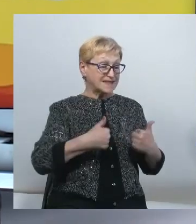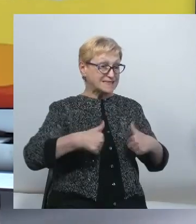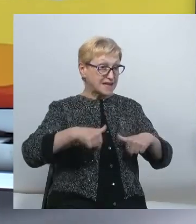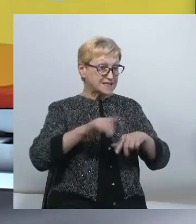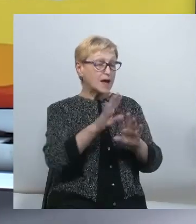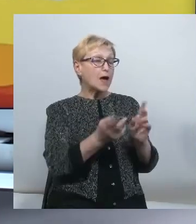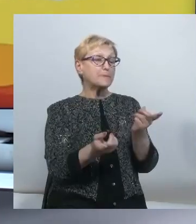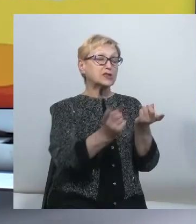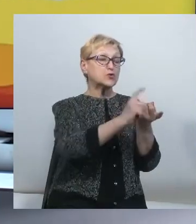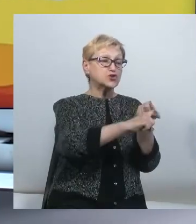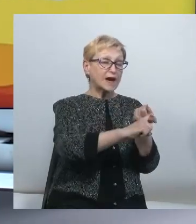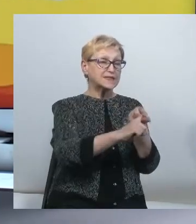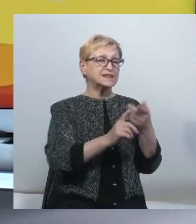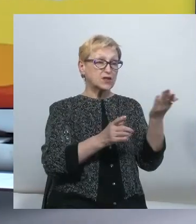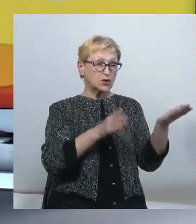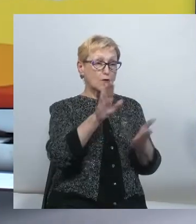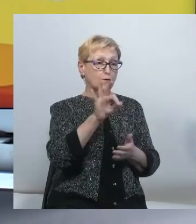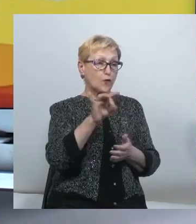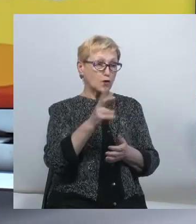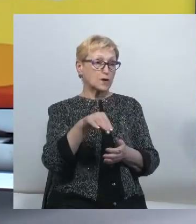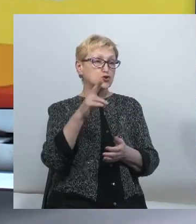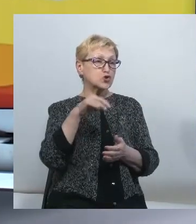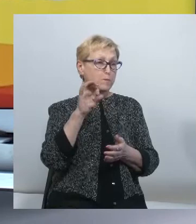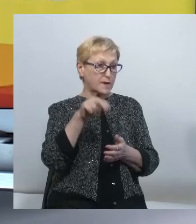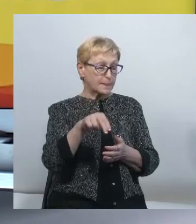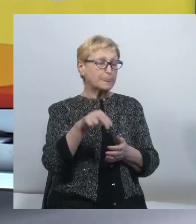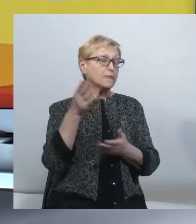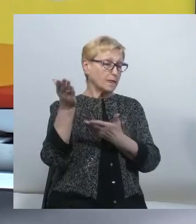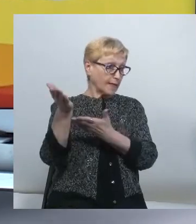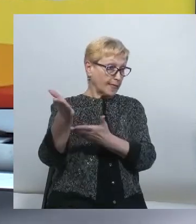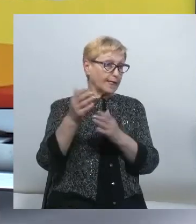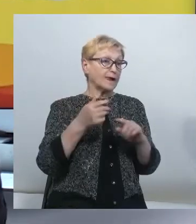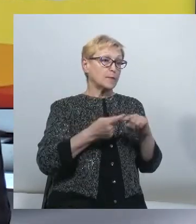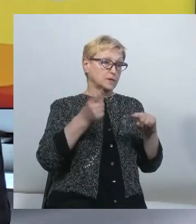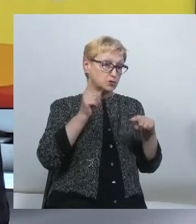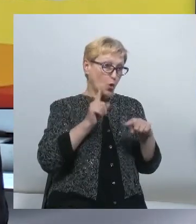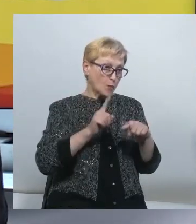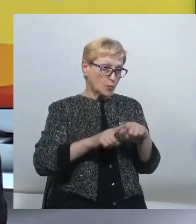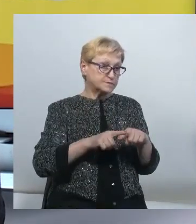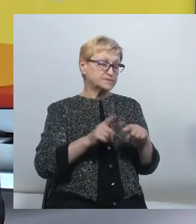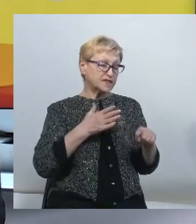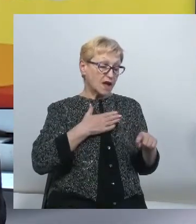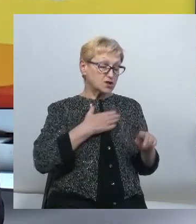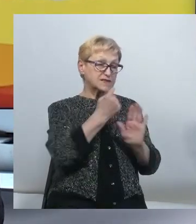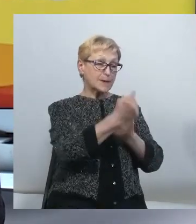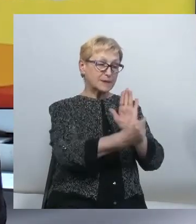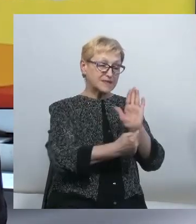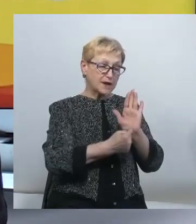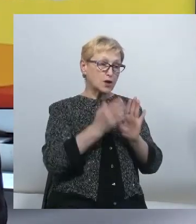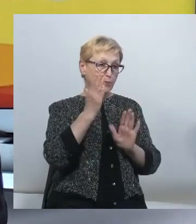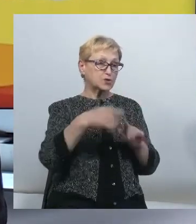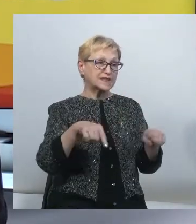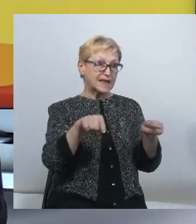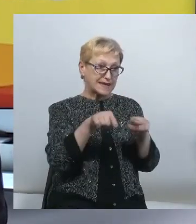також підключатися до цього воркшопу. Актуальна тема. А в мене, мабуть, буде останнє запитання в рамках нашої дискусії. Воно